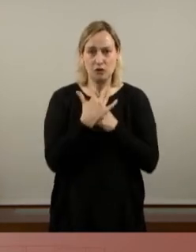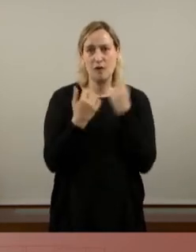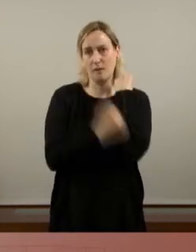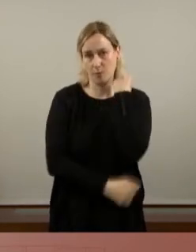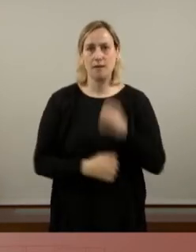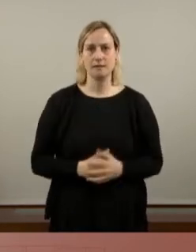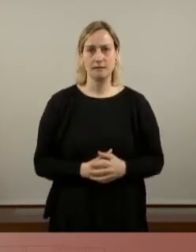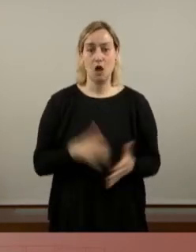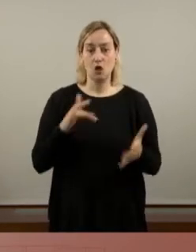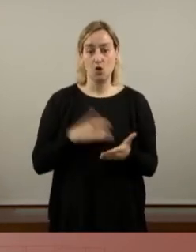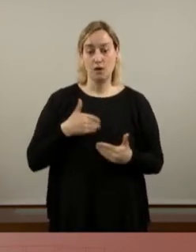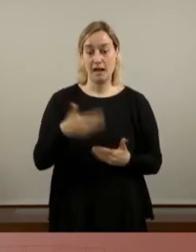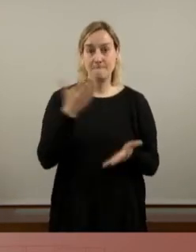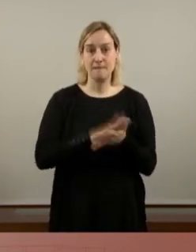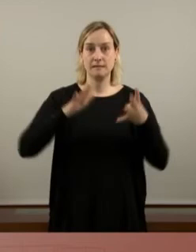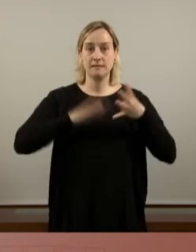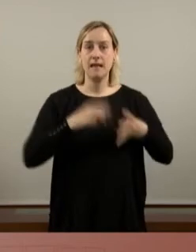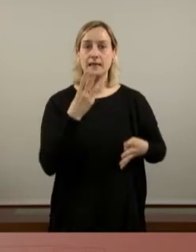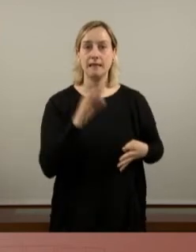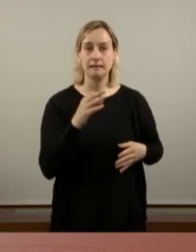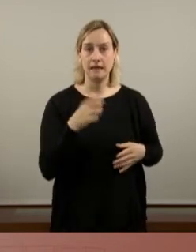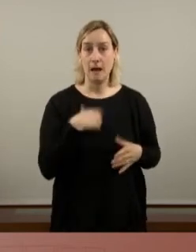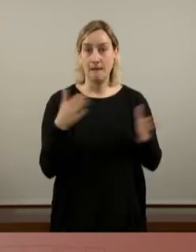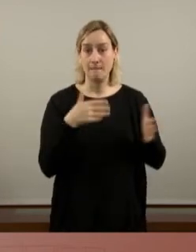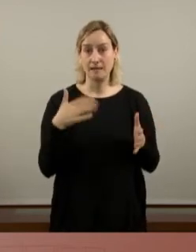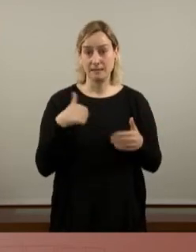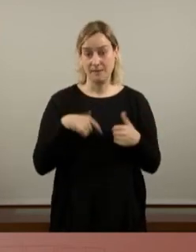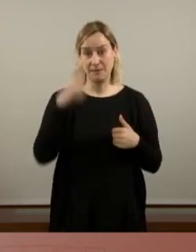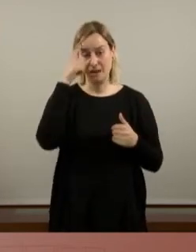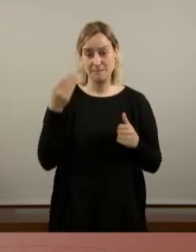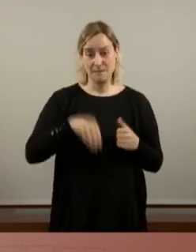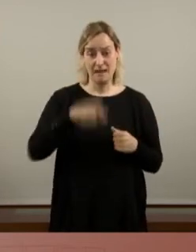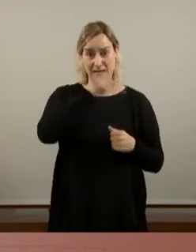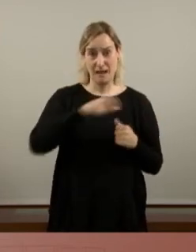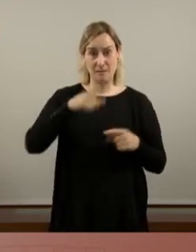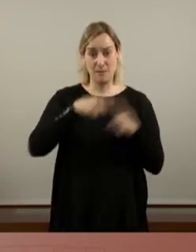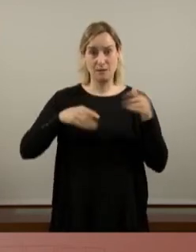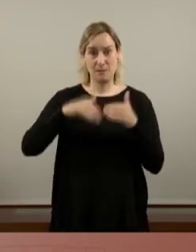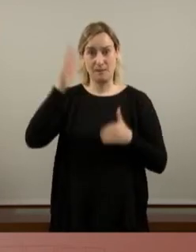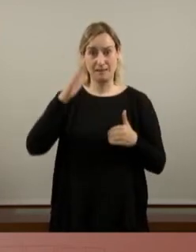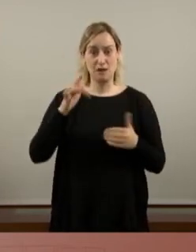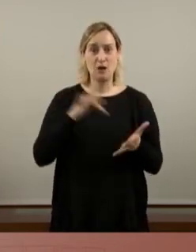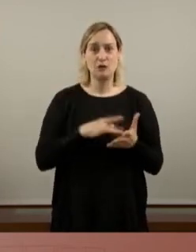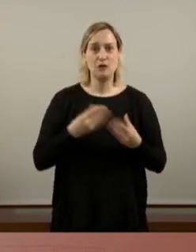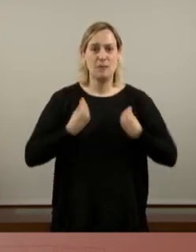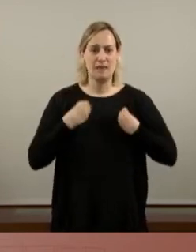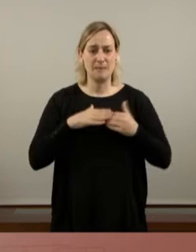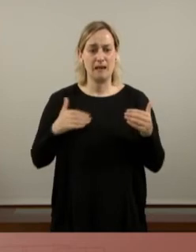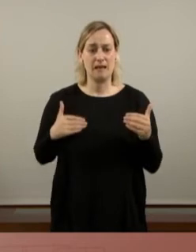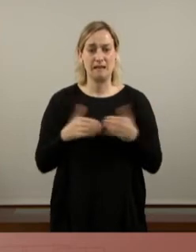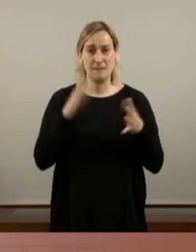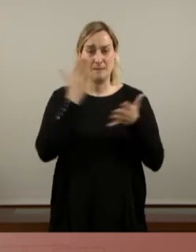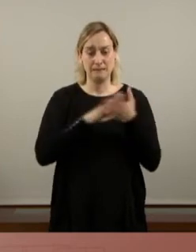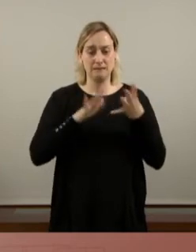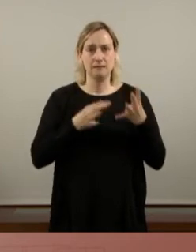Estem a final de mes, 30 de març. Aquests dies, més de la meitat de la població té dificultats per arribar a final